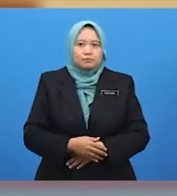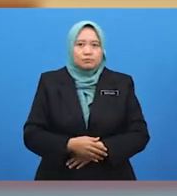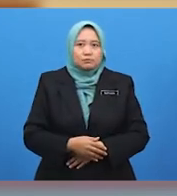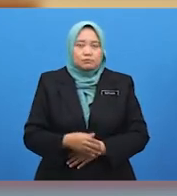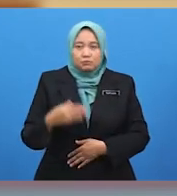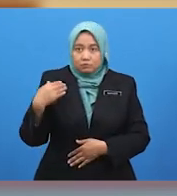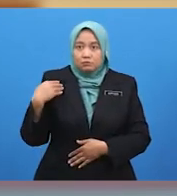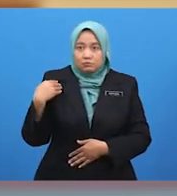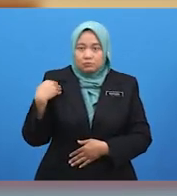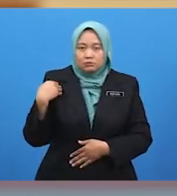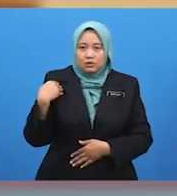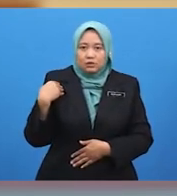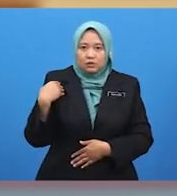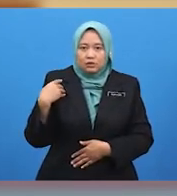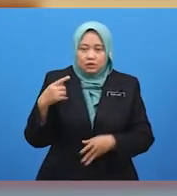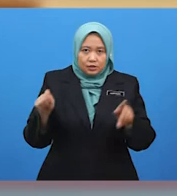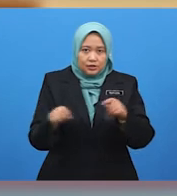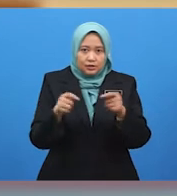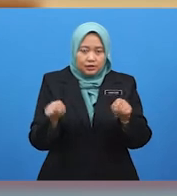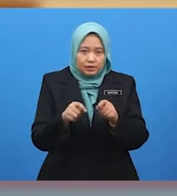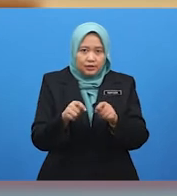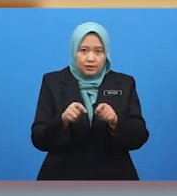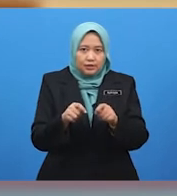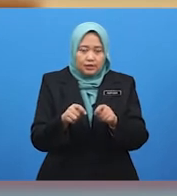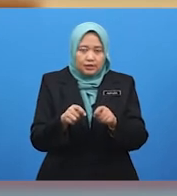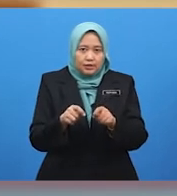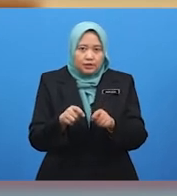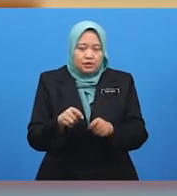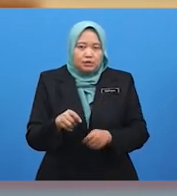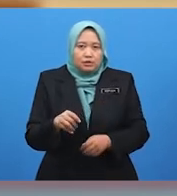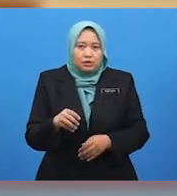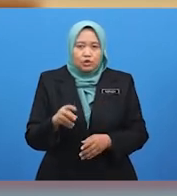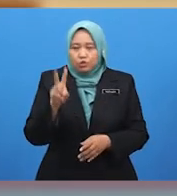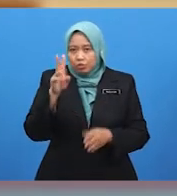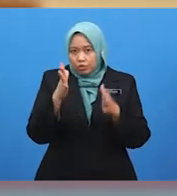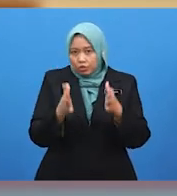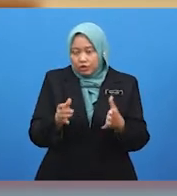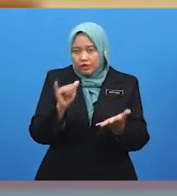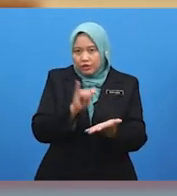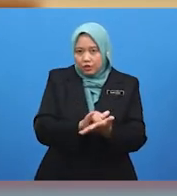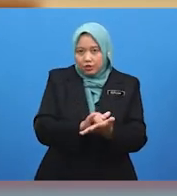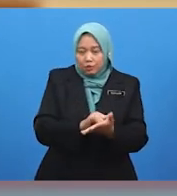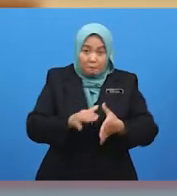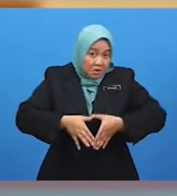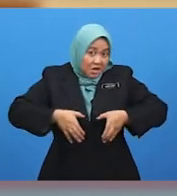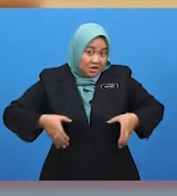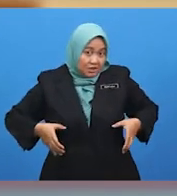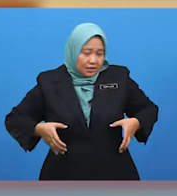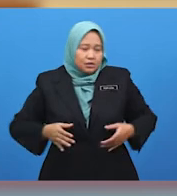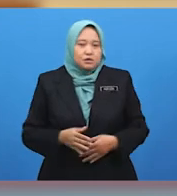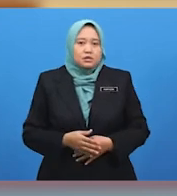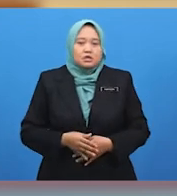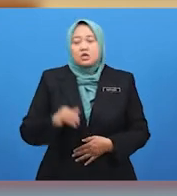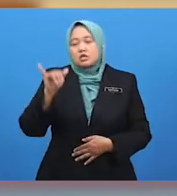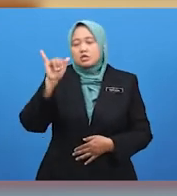tindakan Azmil dan Pehling menunjukkan sikap keberanian mereka? Kumki, cuba menjawab. Ya,